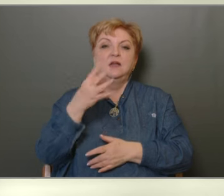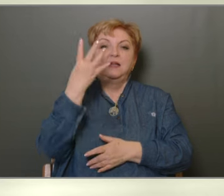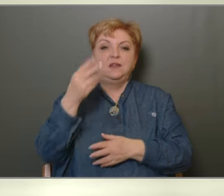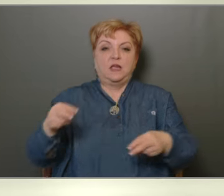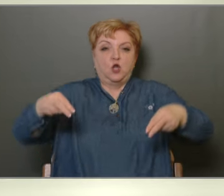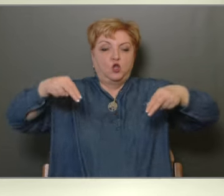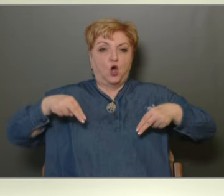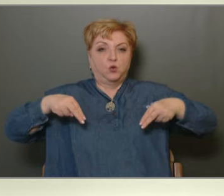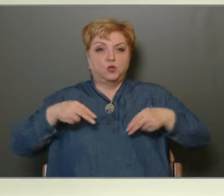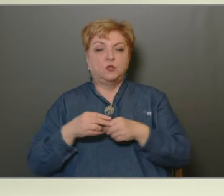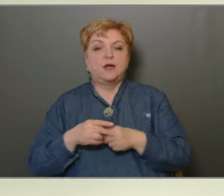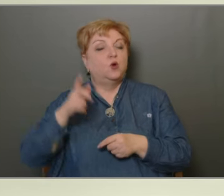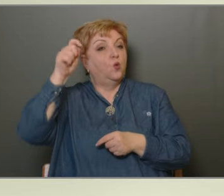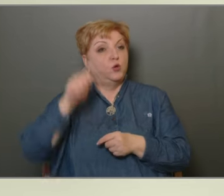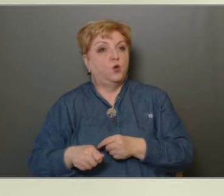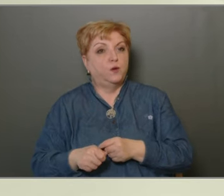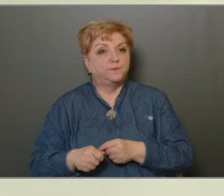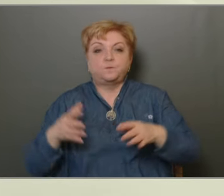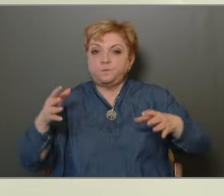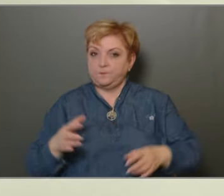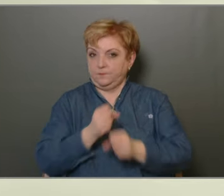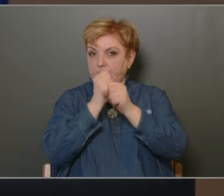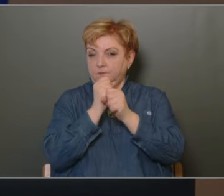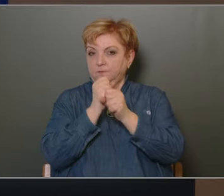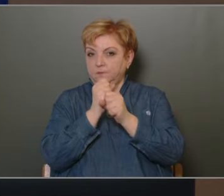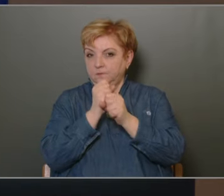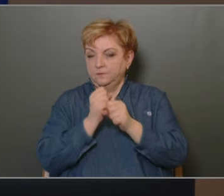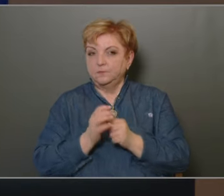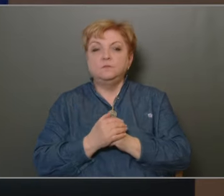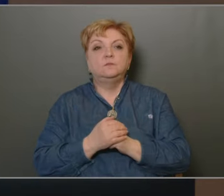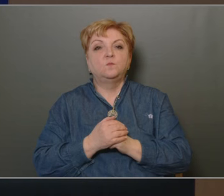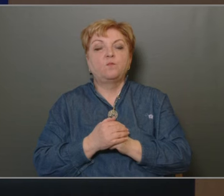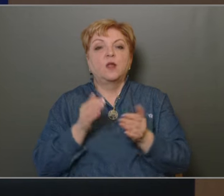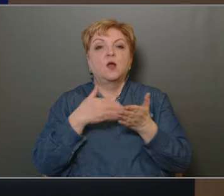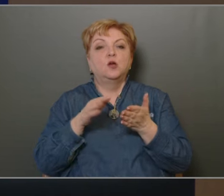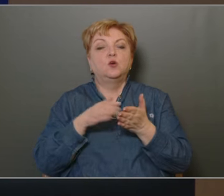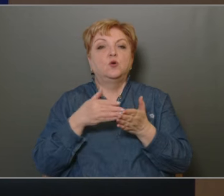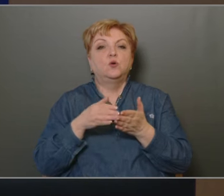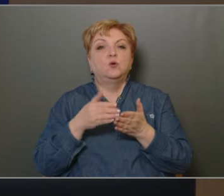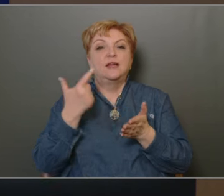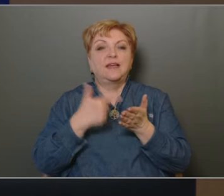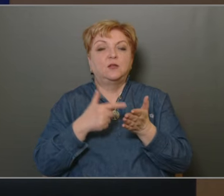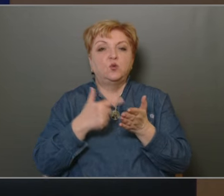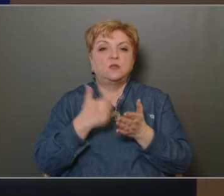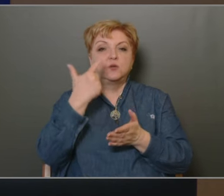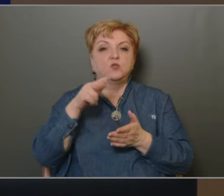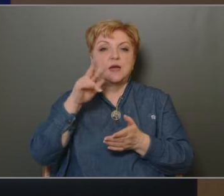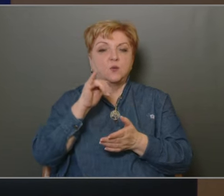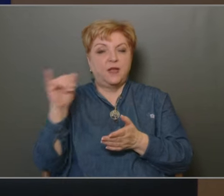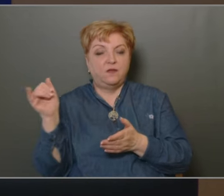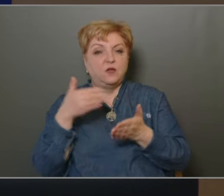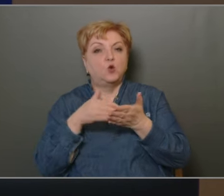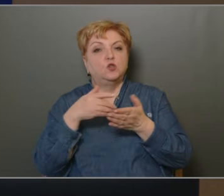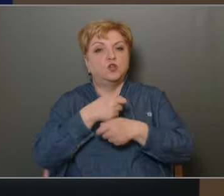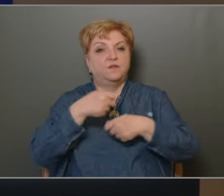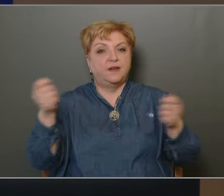tartózkodással úgy dönt, hogy megalkotja a 2023. évi